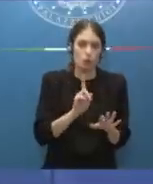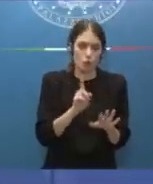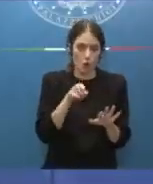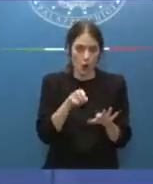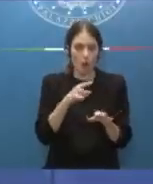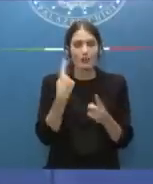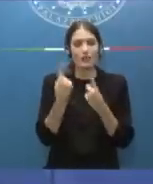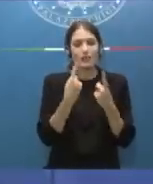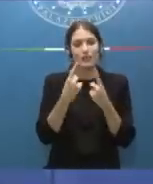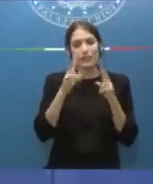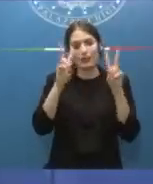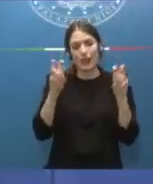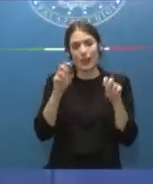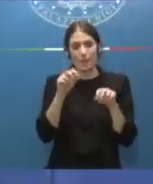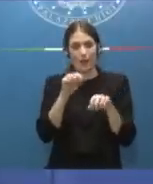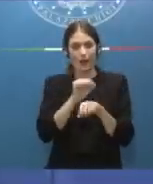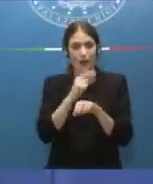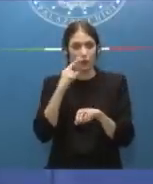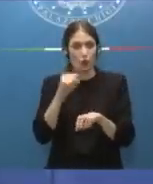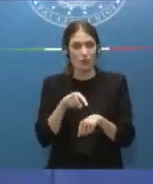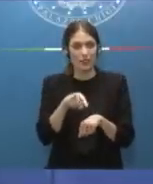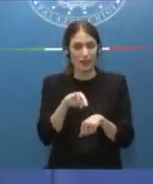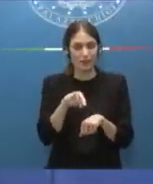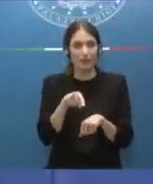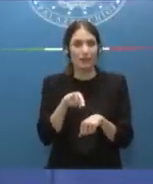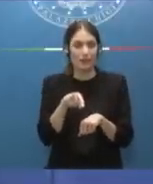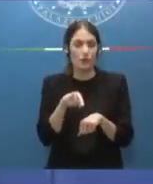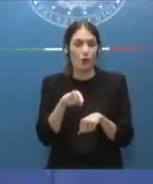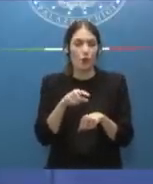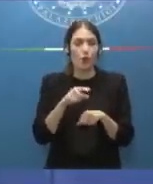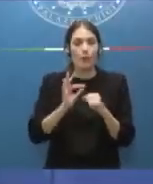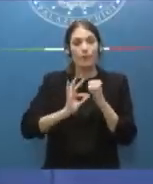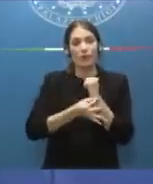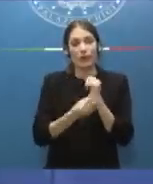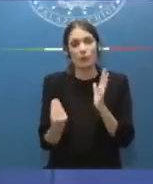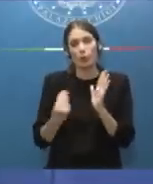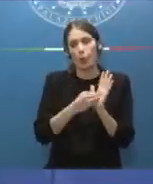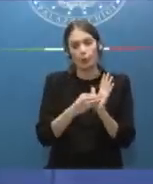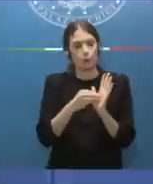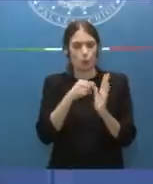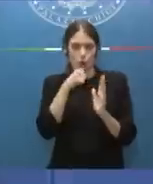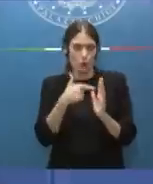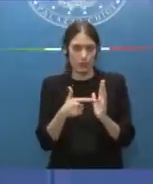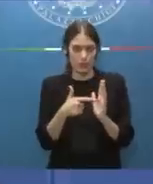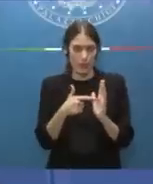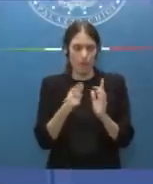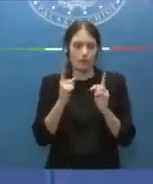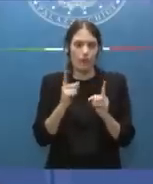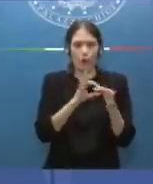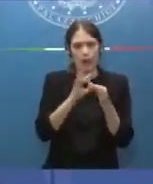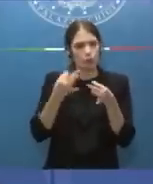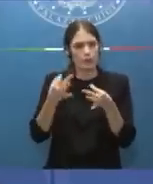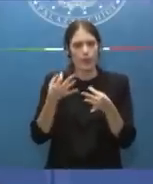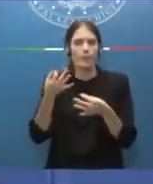carcere o stativo un ulteriore provvedimento almeno in termini di giustizia